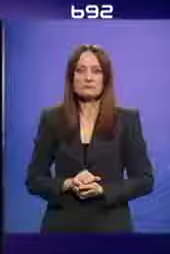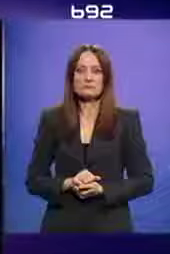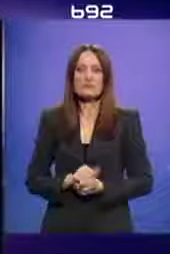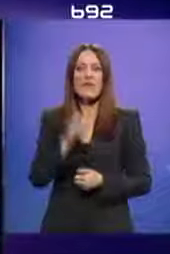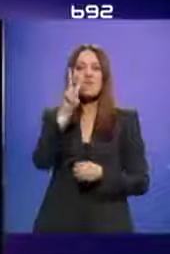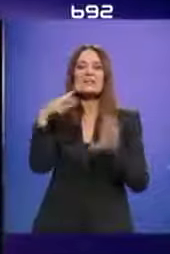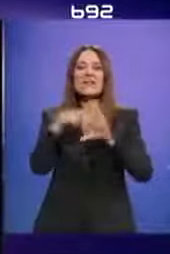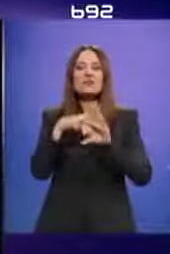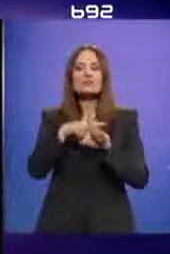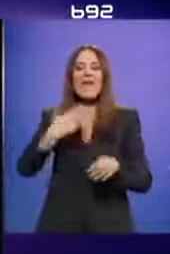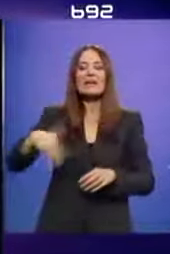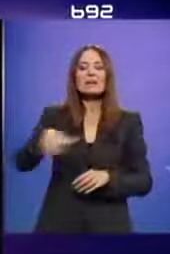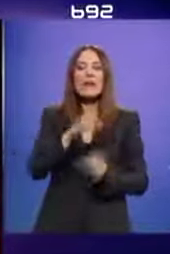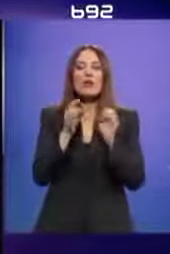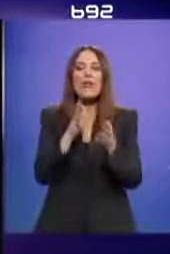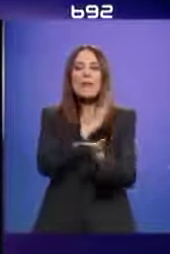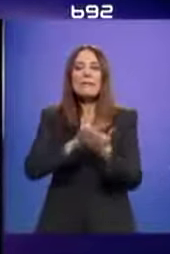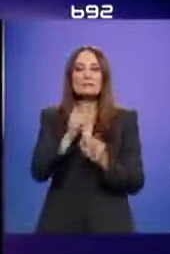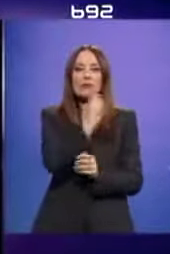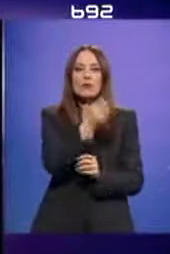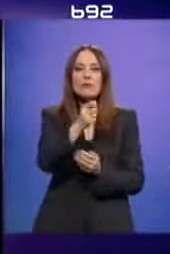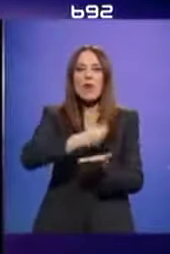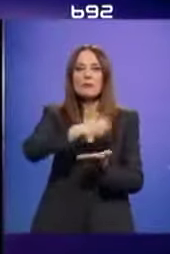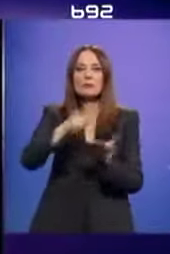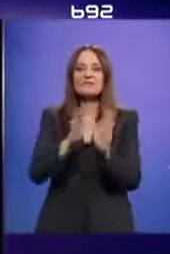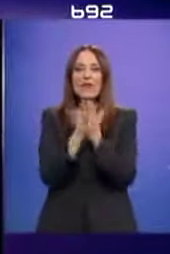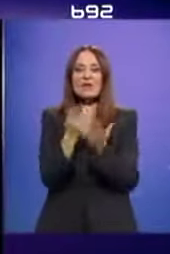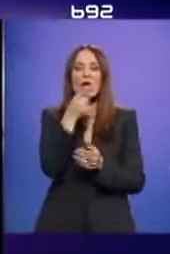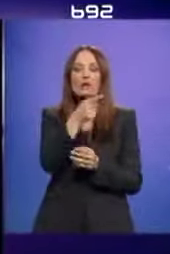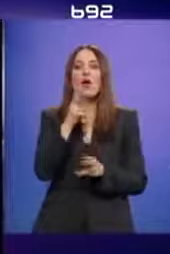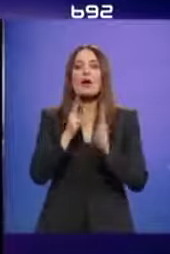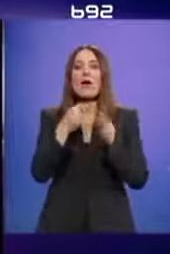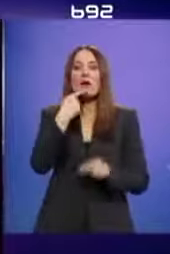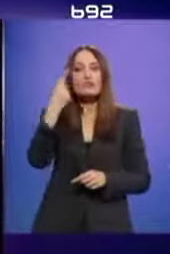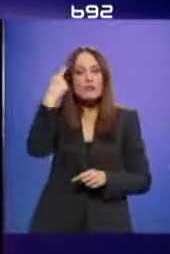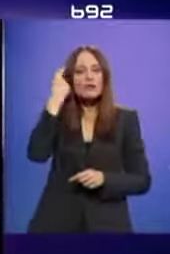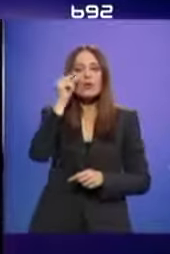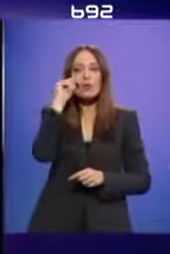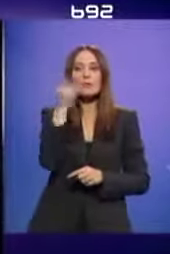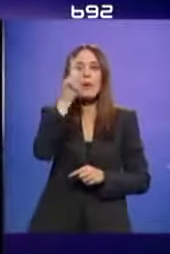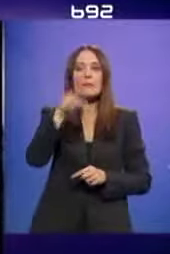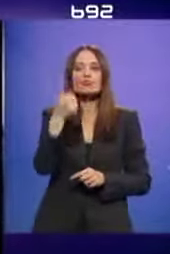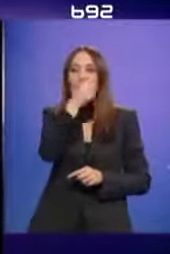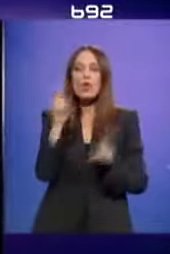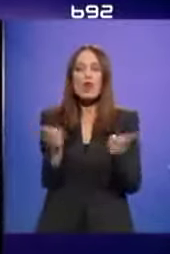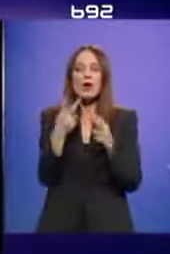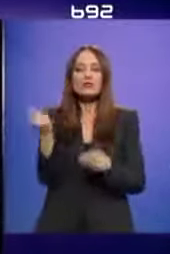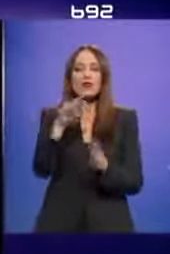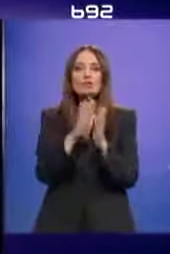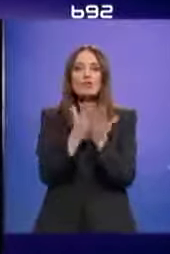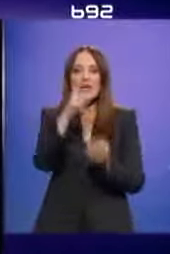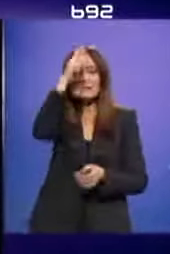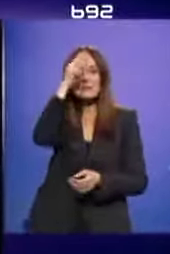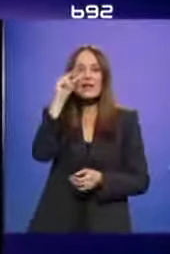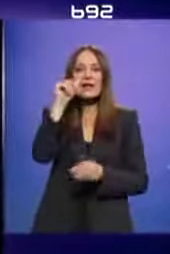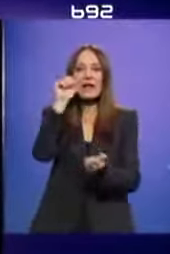Vojislav Šešeljok, Nez Mihajlovoj ulici, besplatno delio i potpisivao knjige, jer je to, kako kaže, način da se ljudima mogući da što lakše dođu do knjiga koje srpski